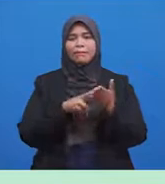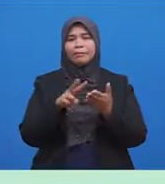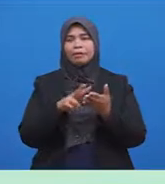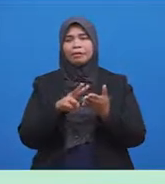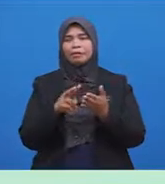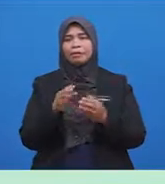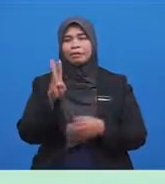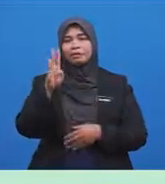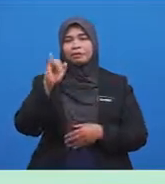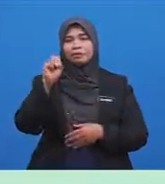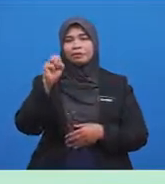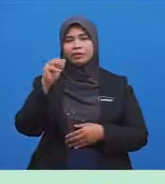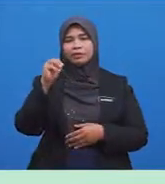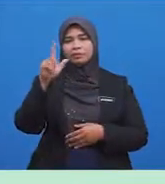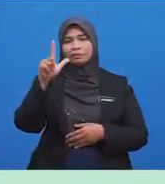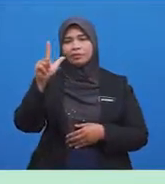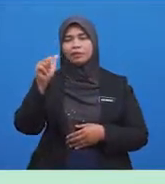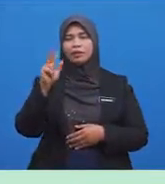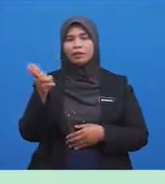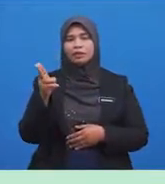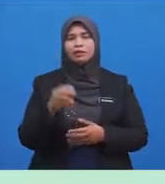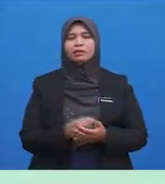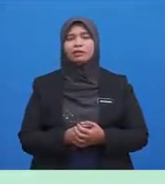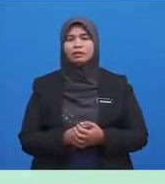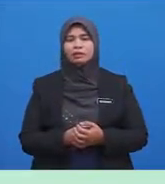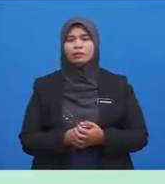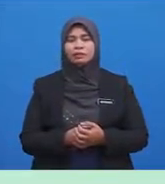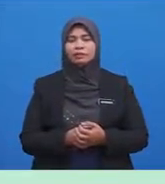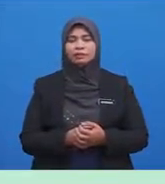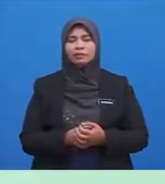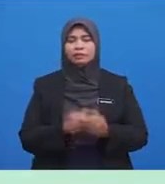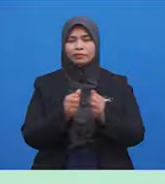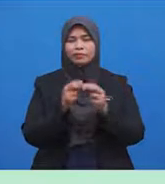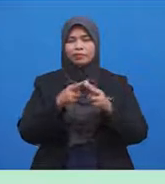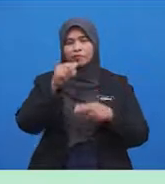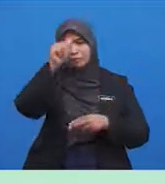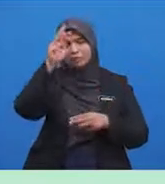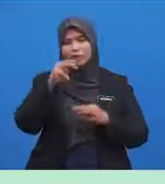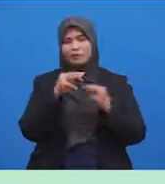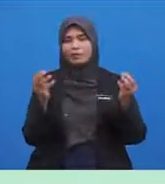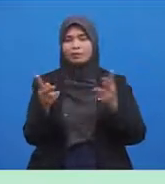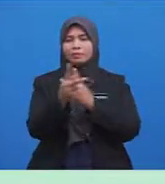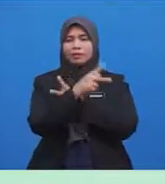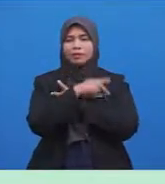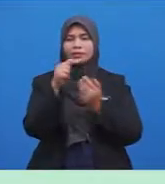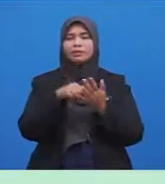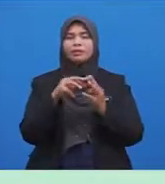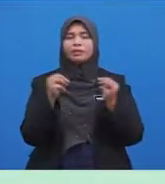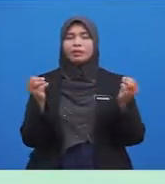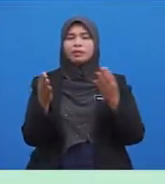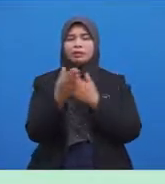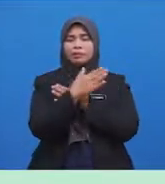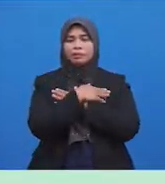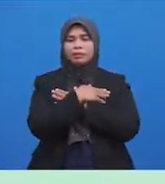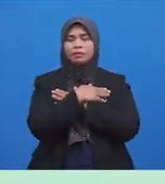bismillah Iaitu bismillahirrahmanirrahim Yang